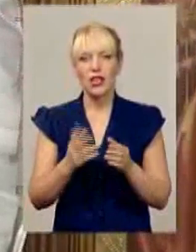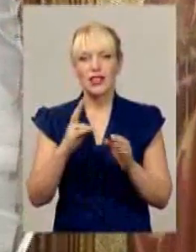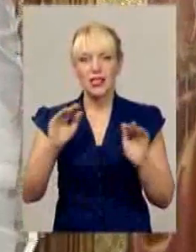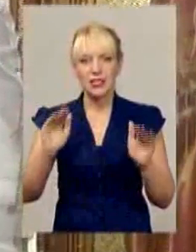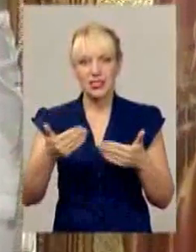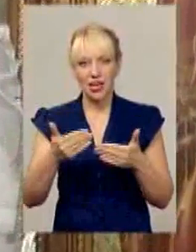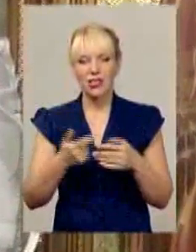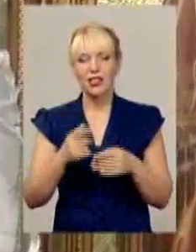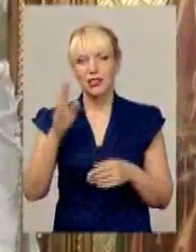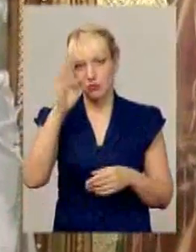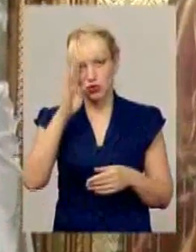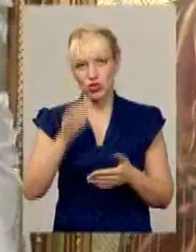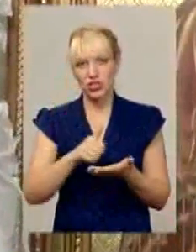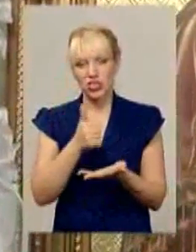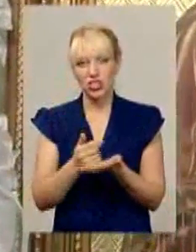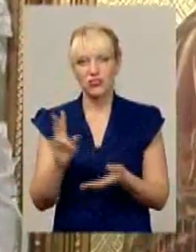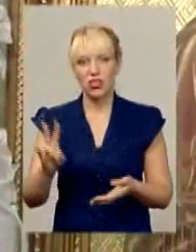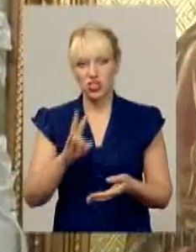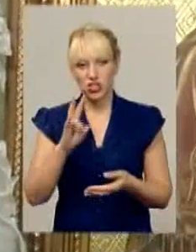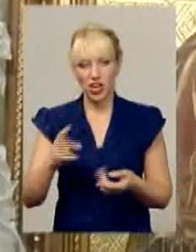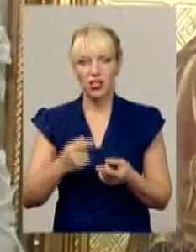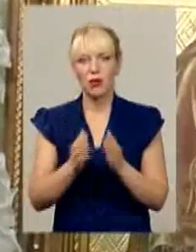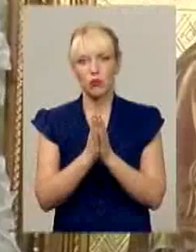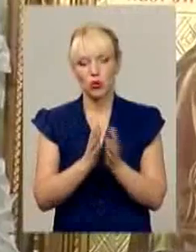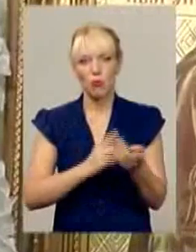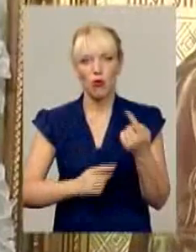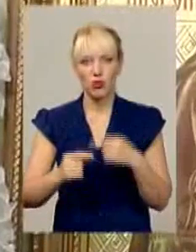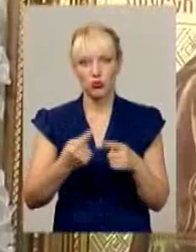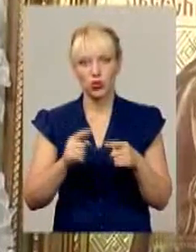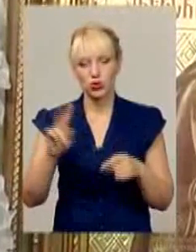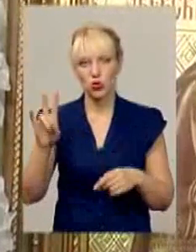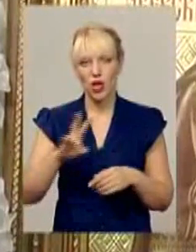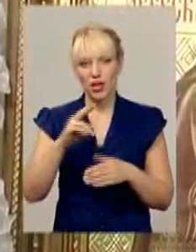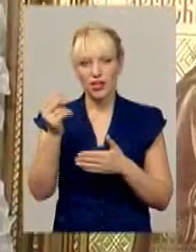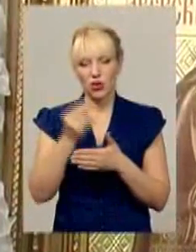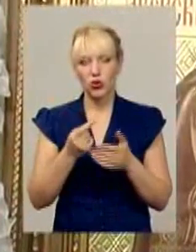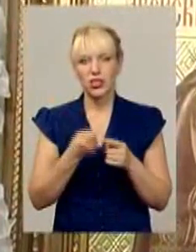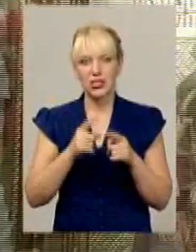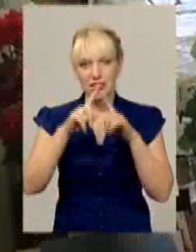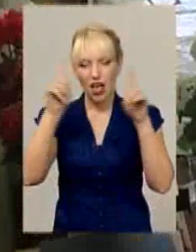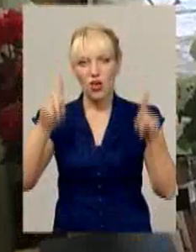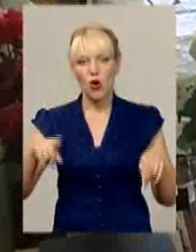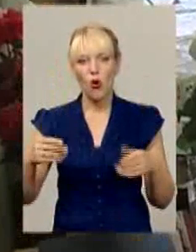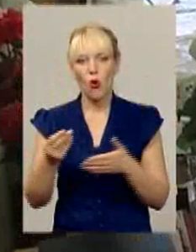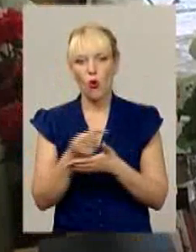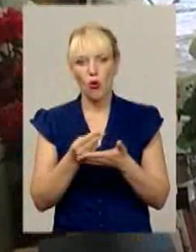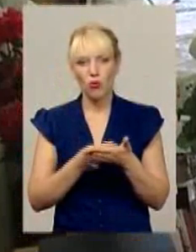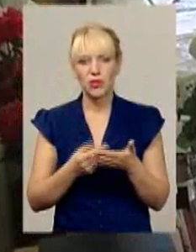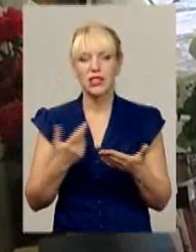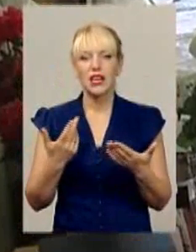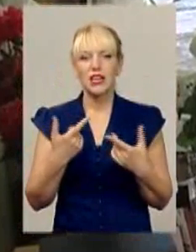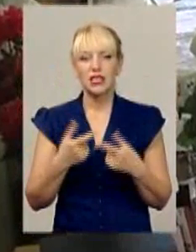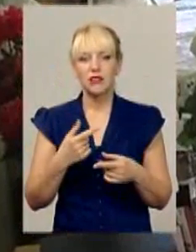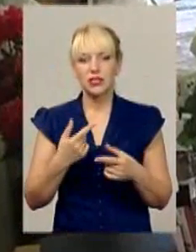ікону, відгукнулися. Образ реставрували, і іверська богоматір, перед лицем якої шукали зцілення, навіть діти останнього царя Російської